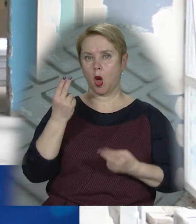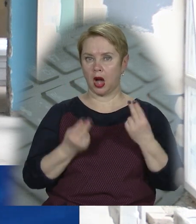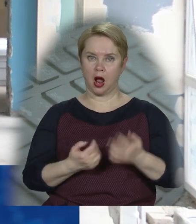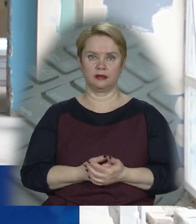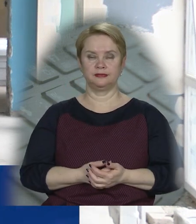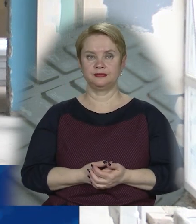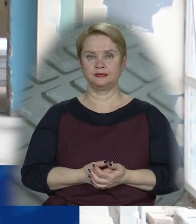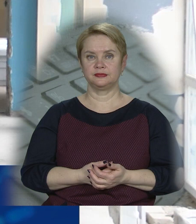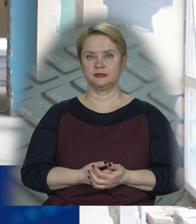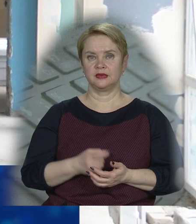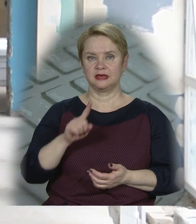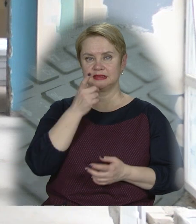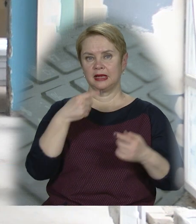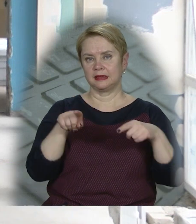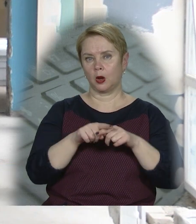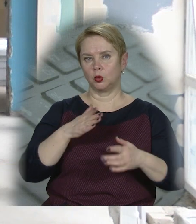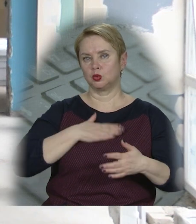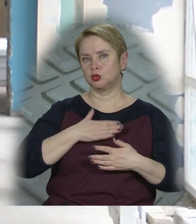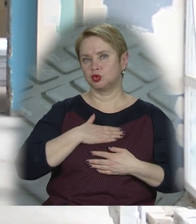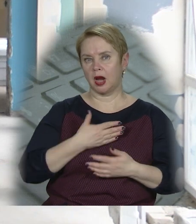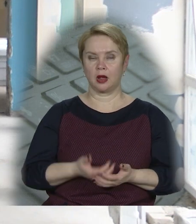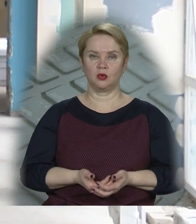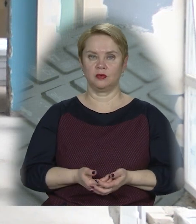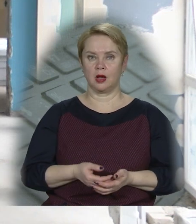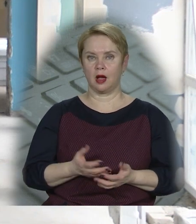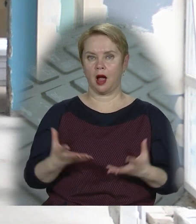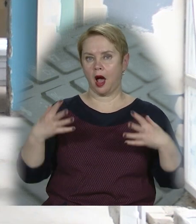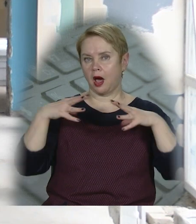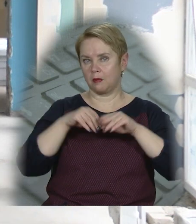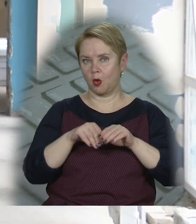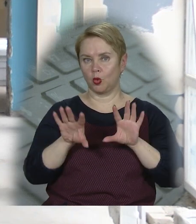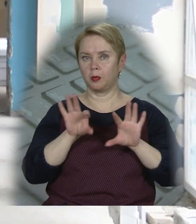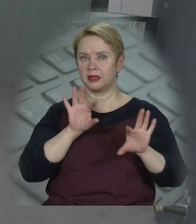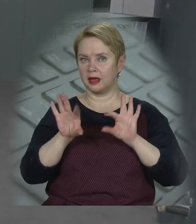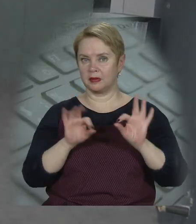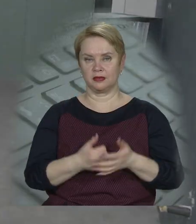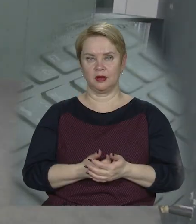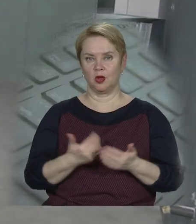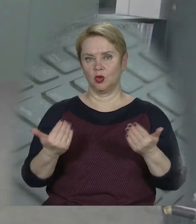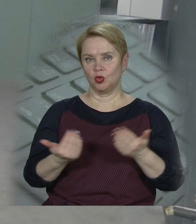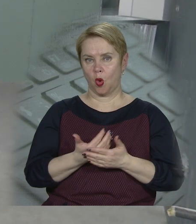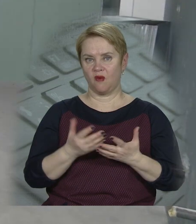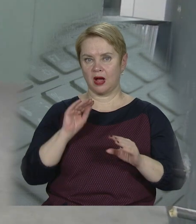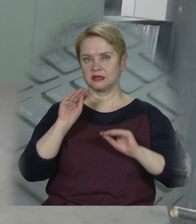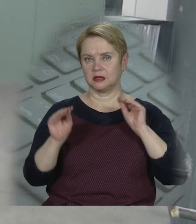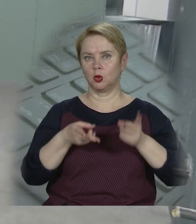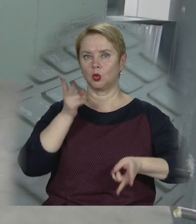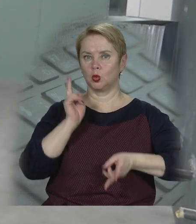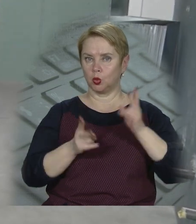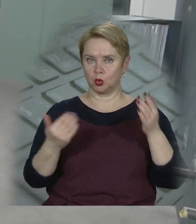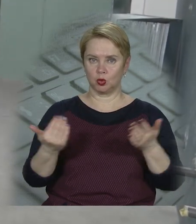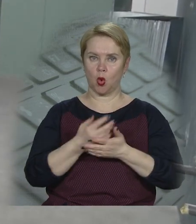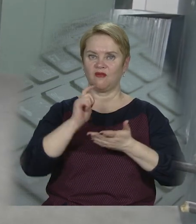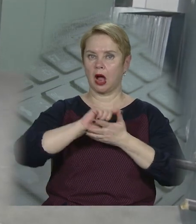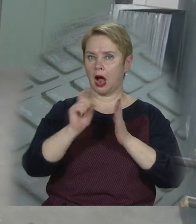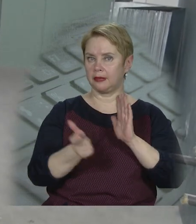кольорах, з такою душею, з гармонією підібране. Нове оздоблення кухні,